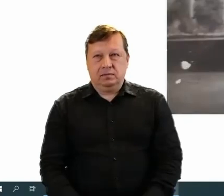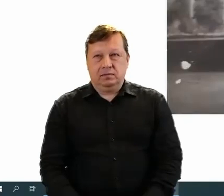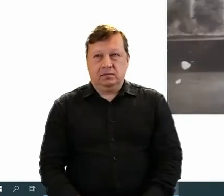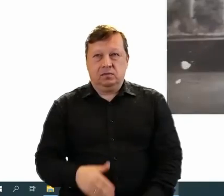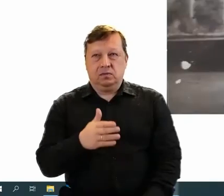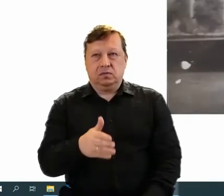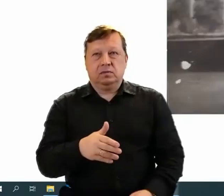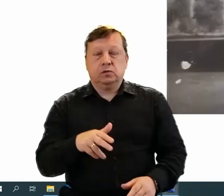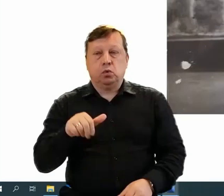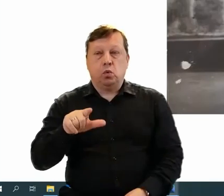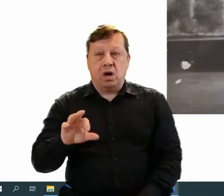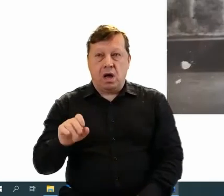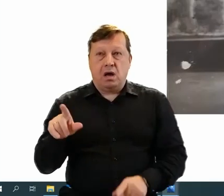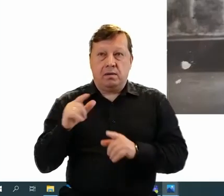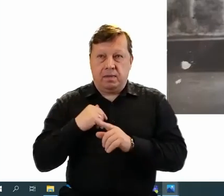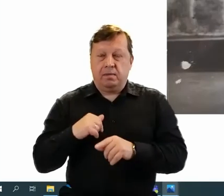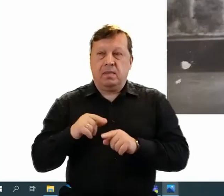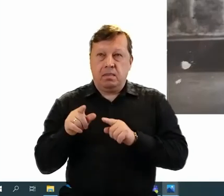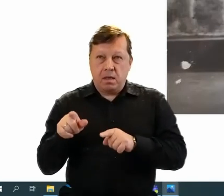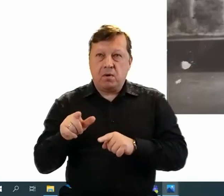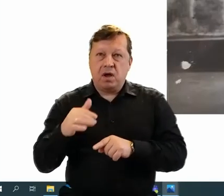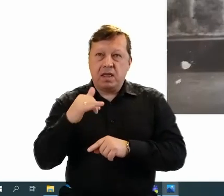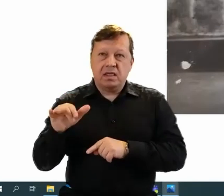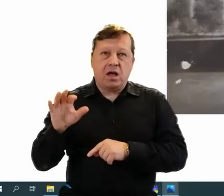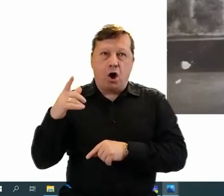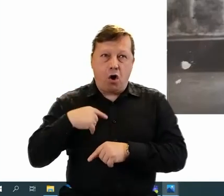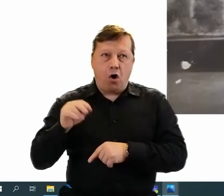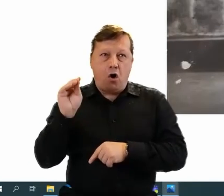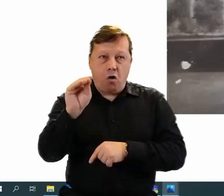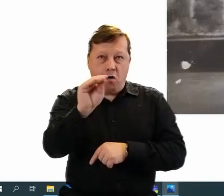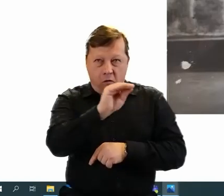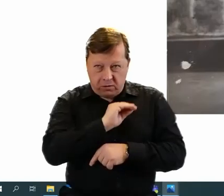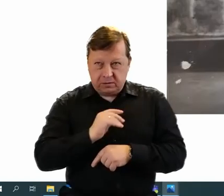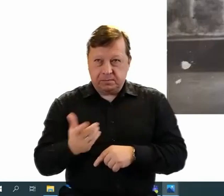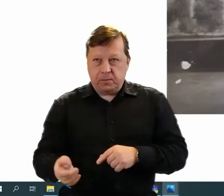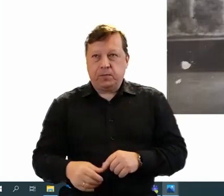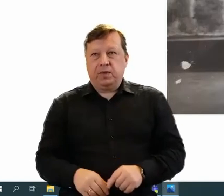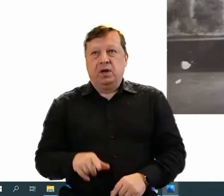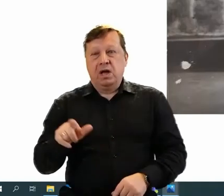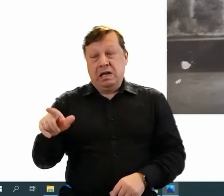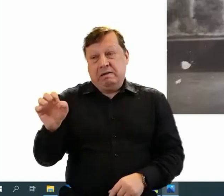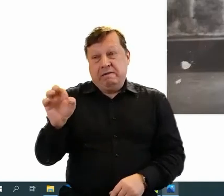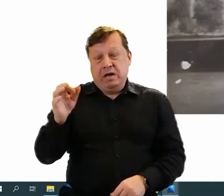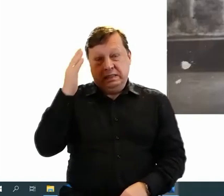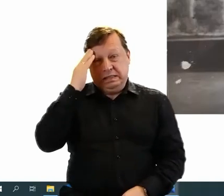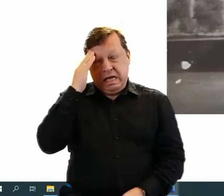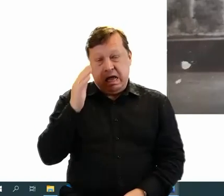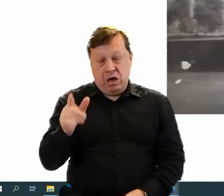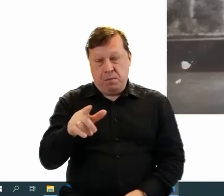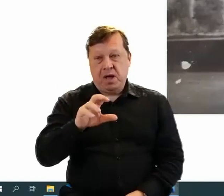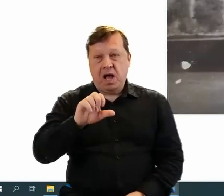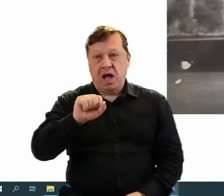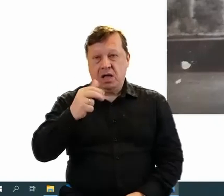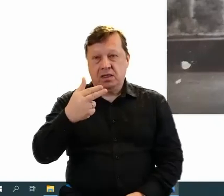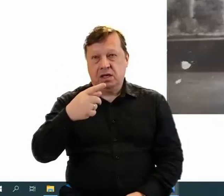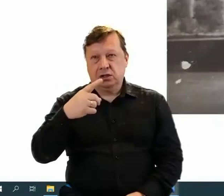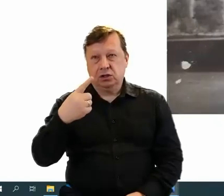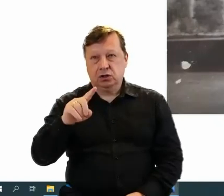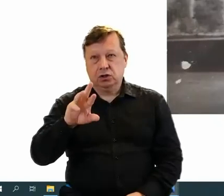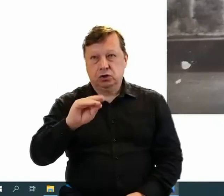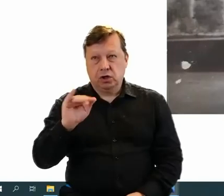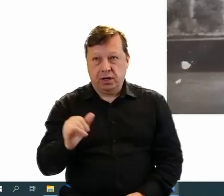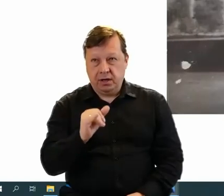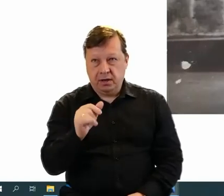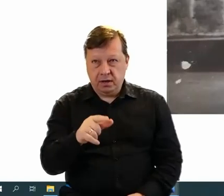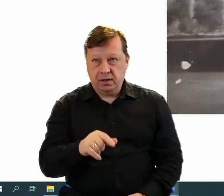Ulinę udało się też namówić pozostałe osoby ze swojego kręgu znajomego. To jest jej znajomy Andrzej. To jest jego